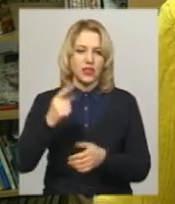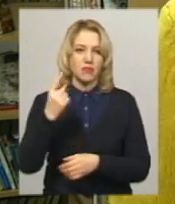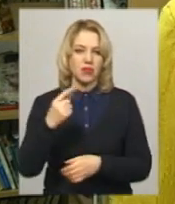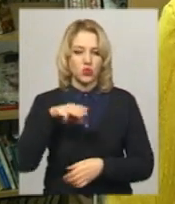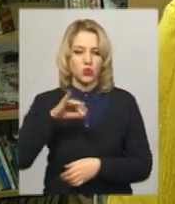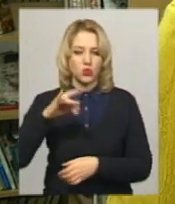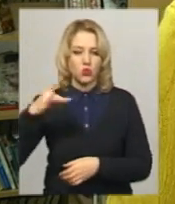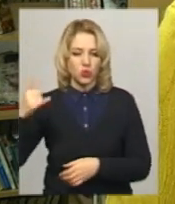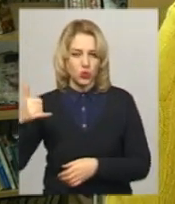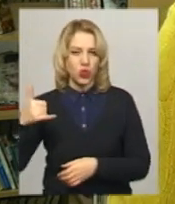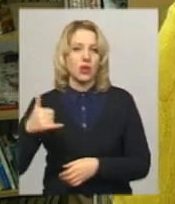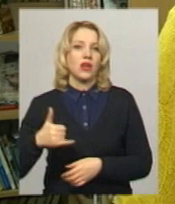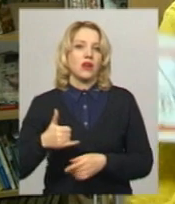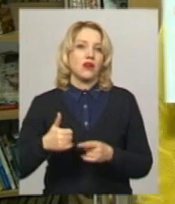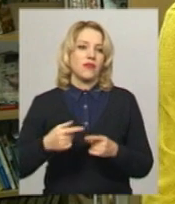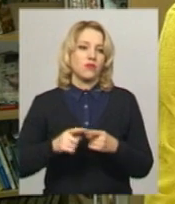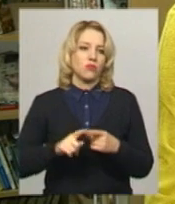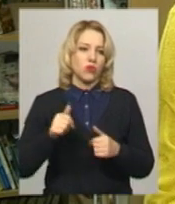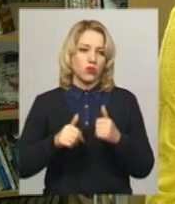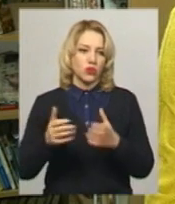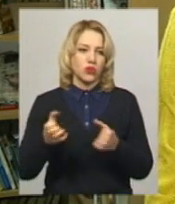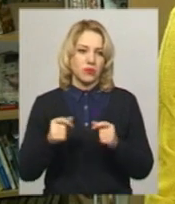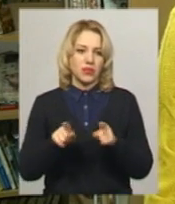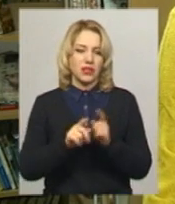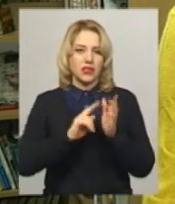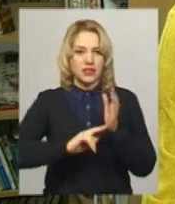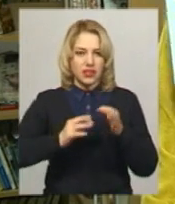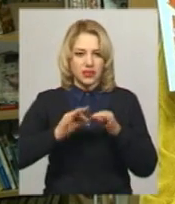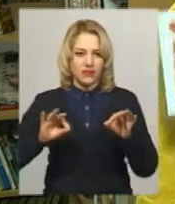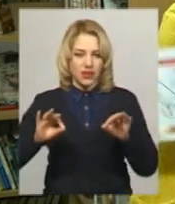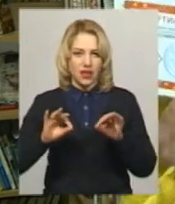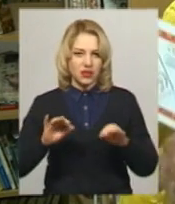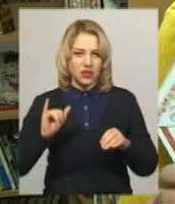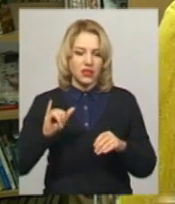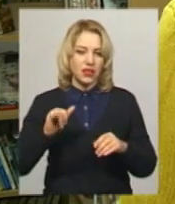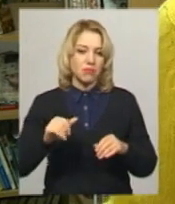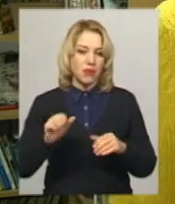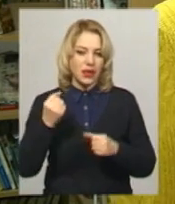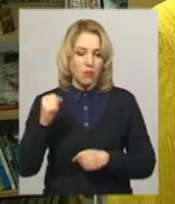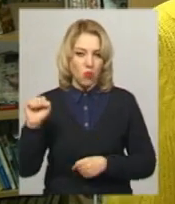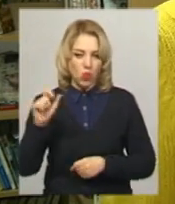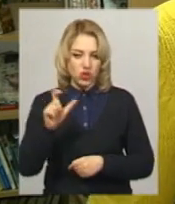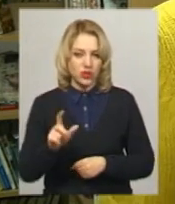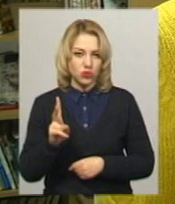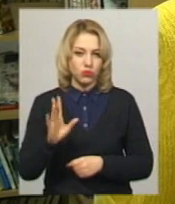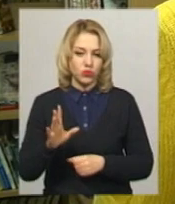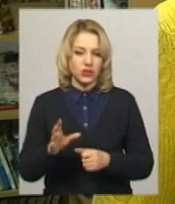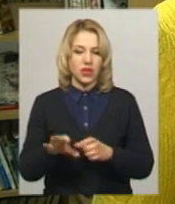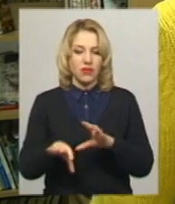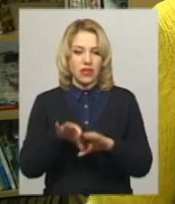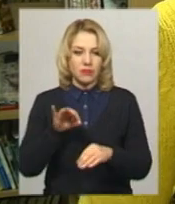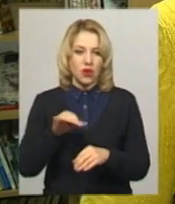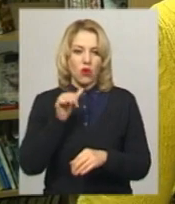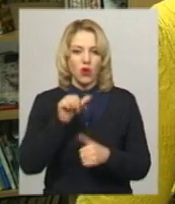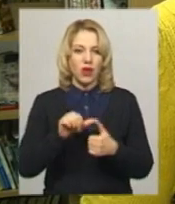туру конкурсу отримає ось такий сертифікат, а переможець, який буде визначений окремо в